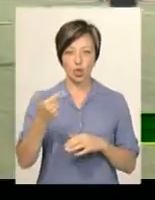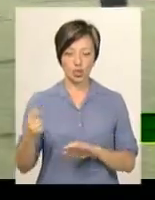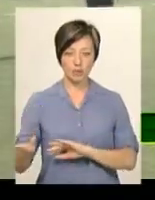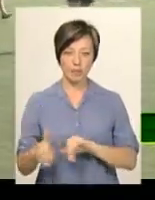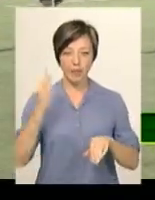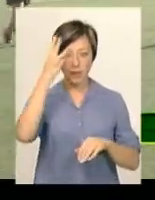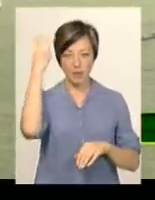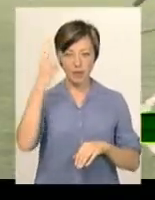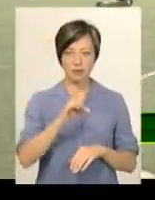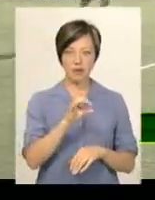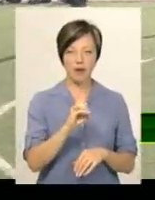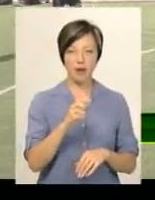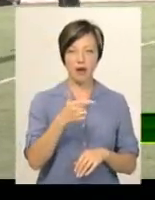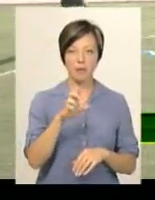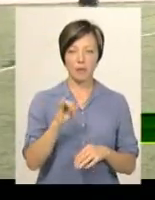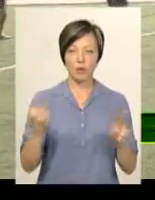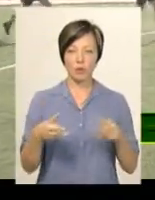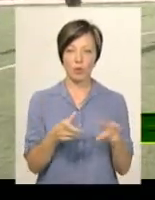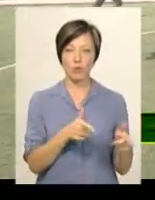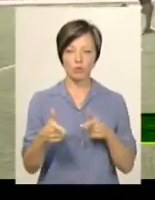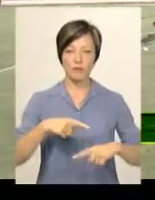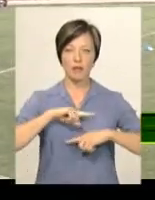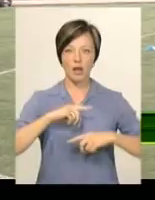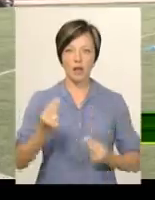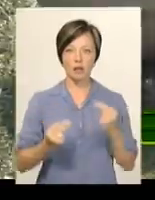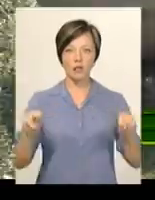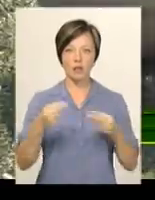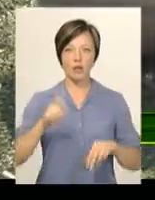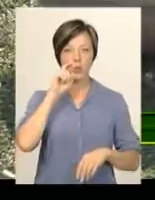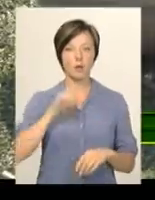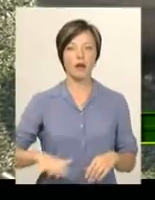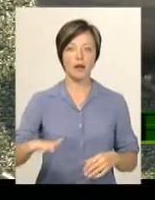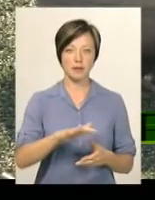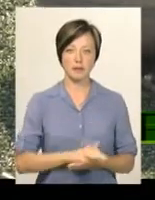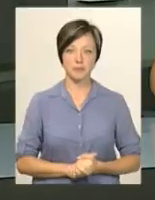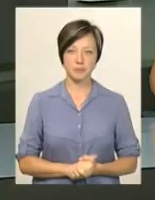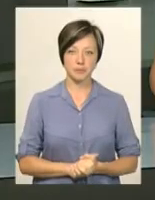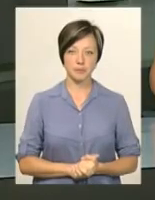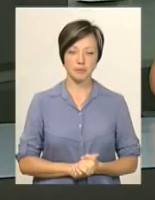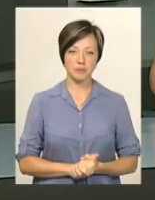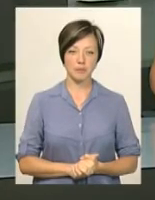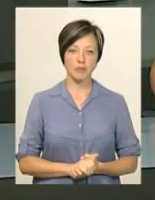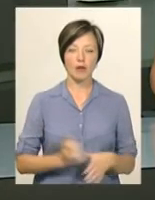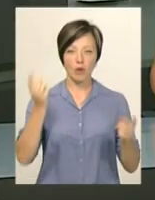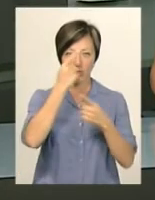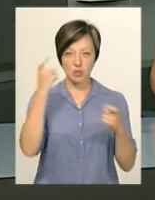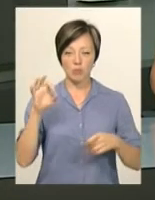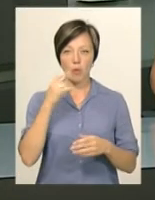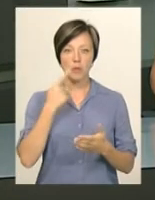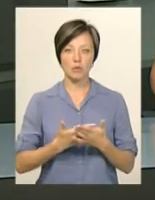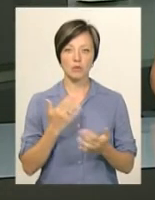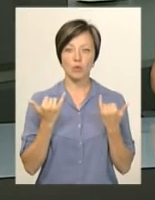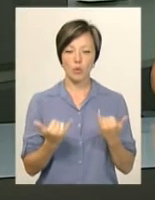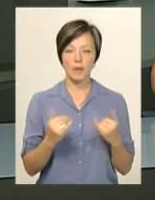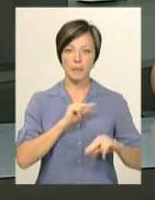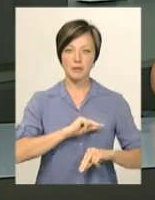Хмельницький рибільний клуб «Боревісник» готується до фінальних ігор чемпіонату України. Оголосити про підозру мають